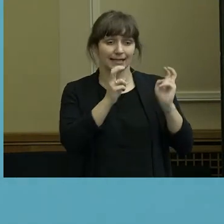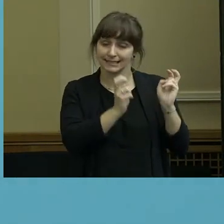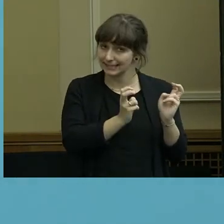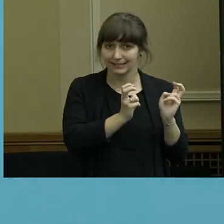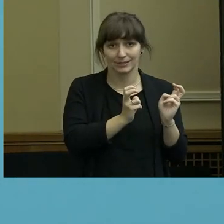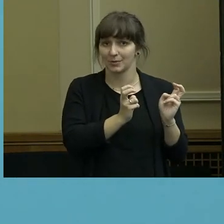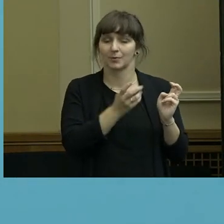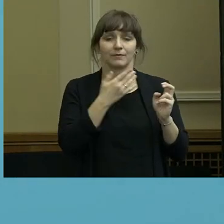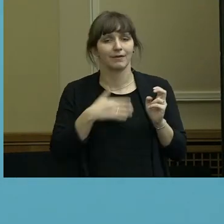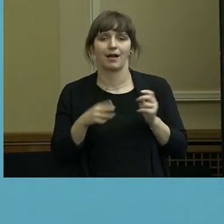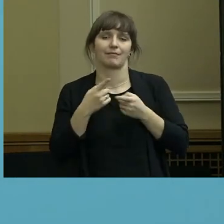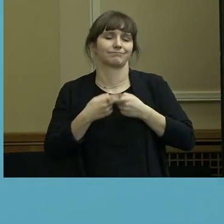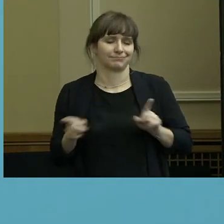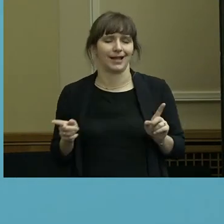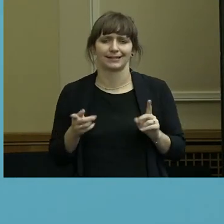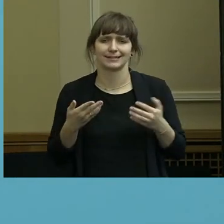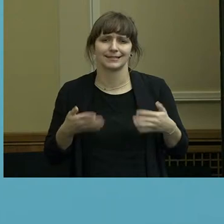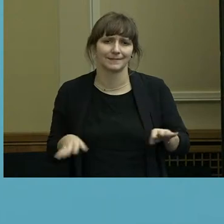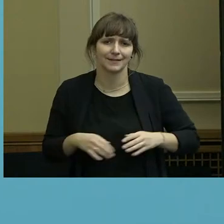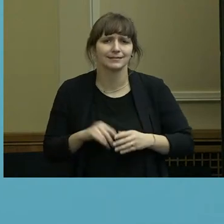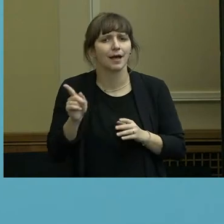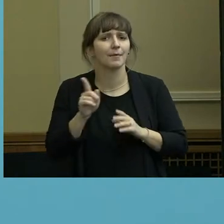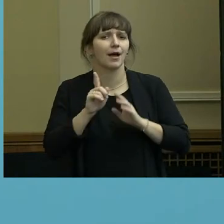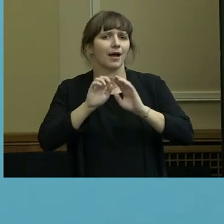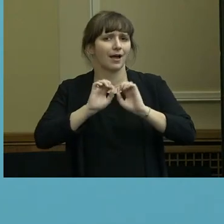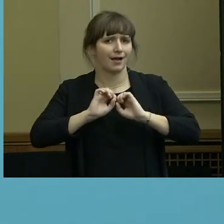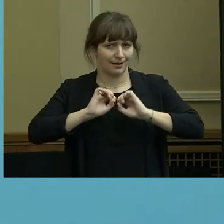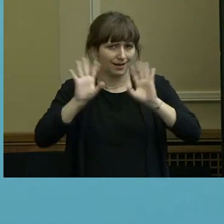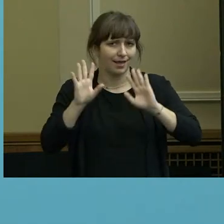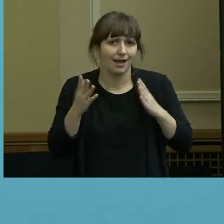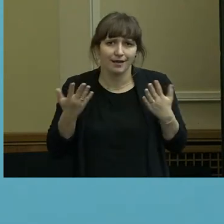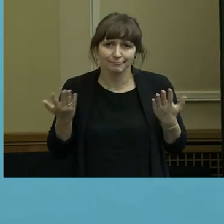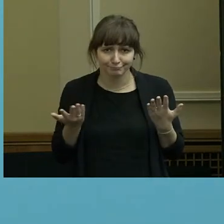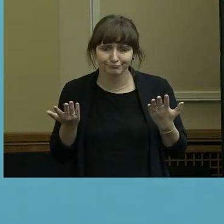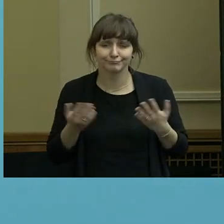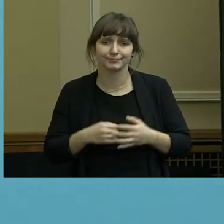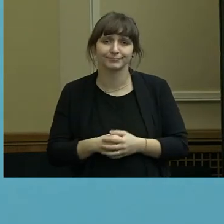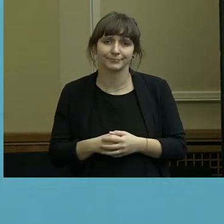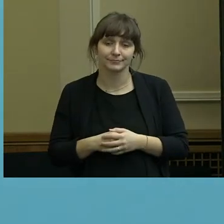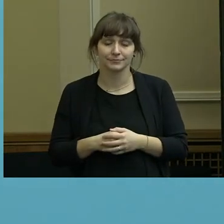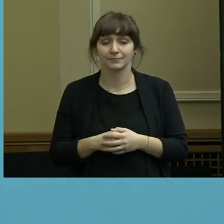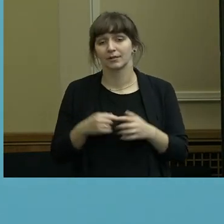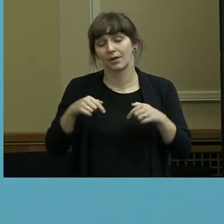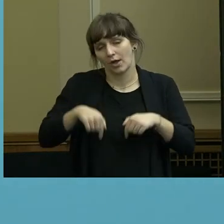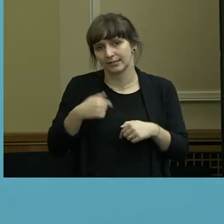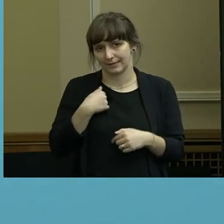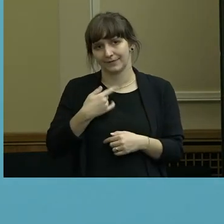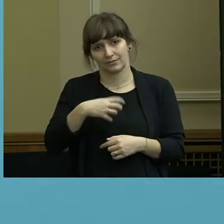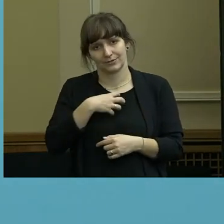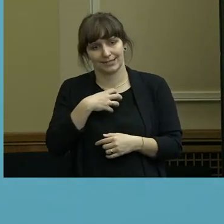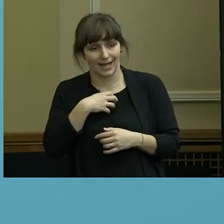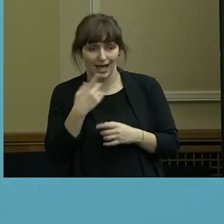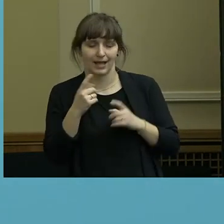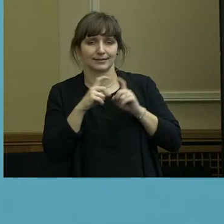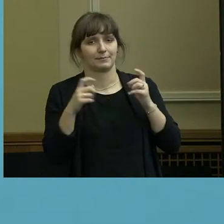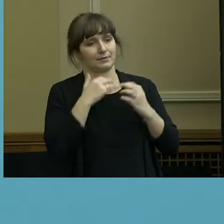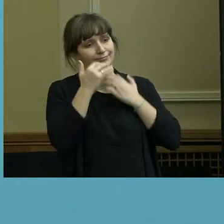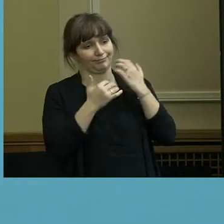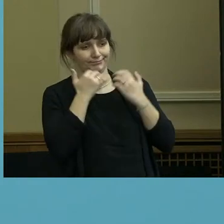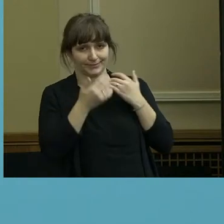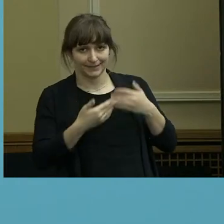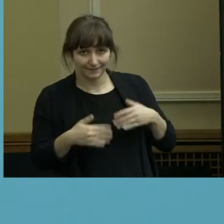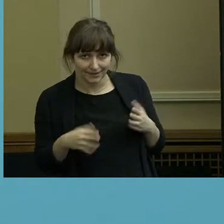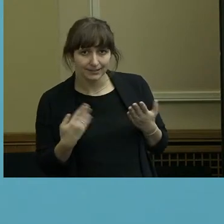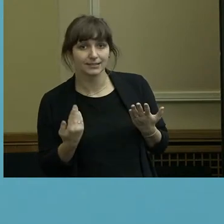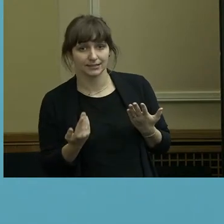sondern war anders. Aber was klar ist, wenn wir, und ich habe heute auch dem Senat darüber berichtet und der Senat hat